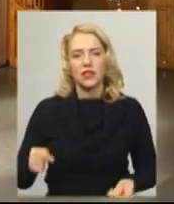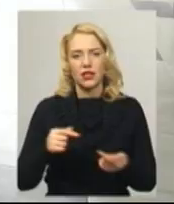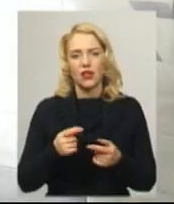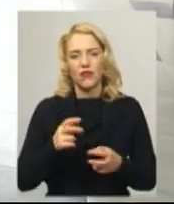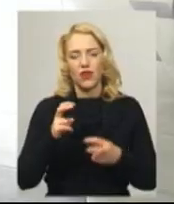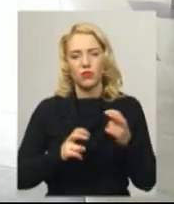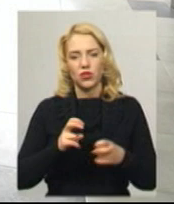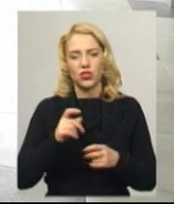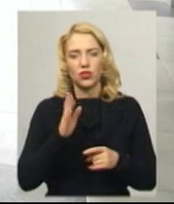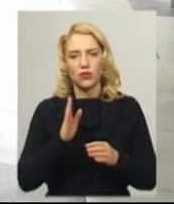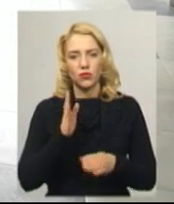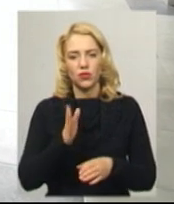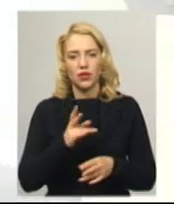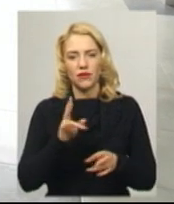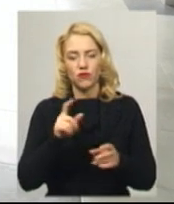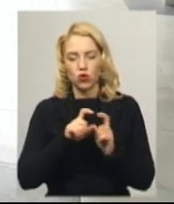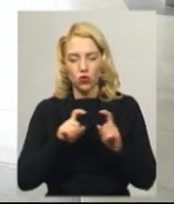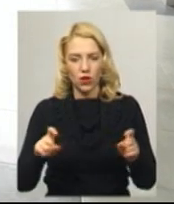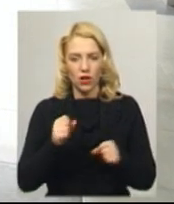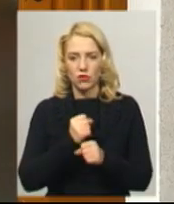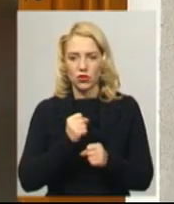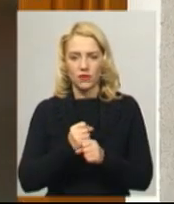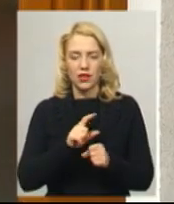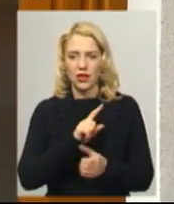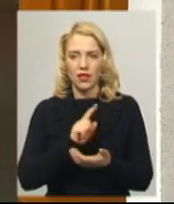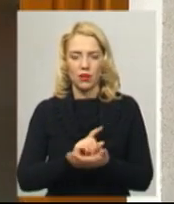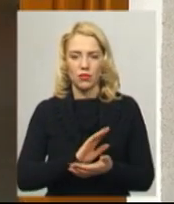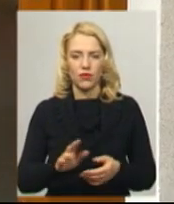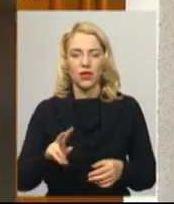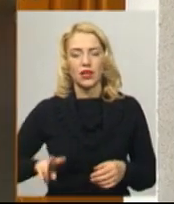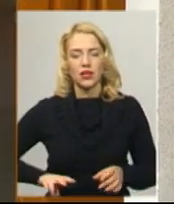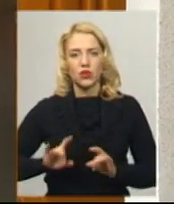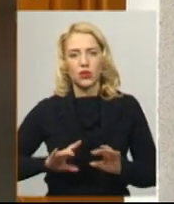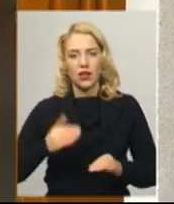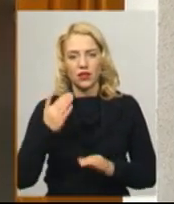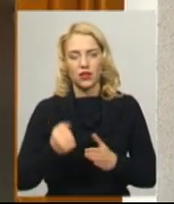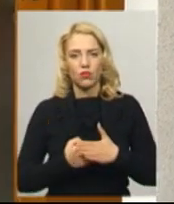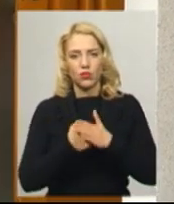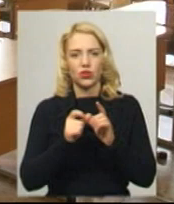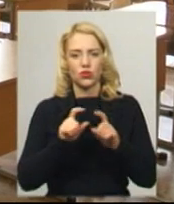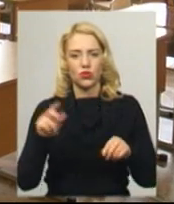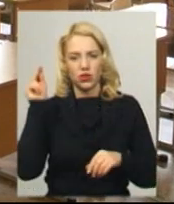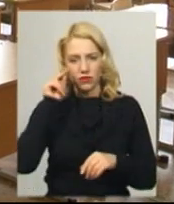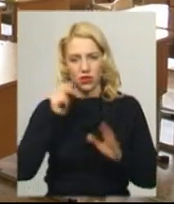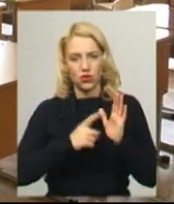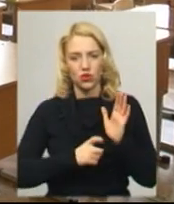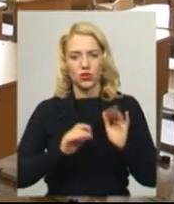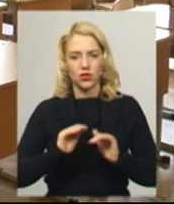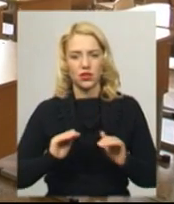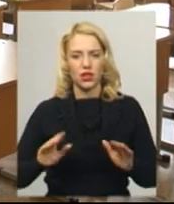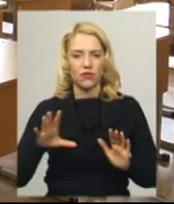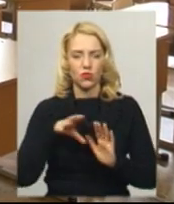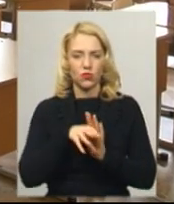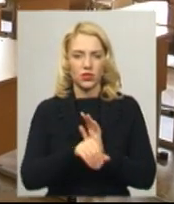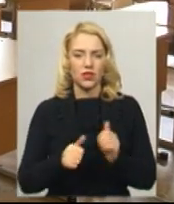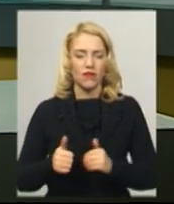комбінати в школах працювати не повинні. Директор школи Кіна Собень розповідає, в їхній опорній школі навчаються 600 дітей, в тому числі і з